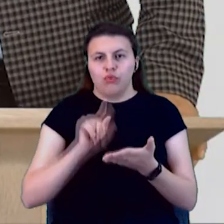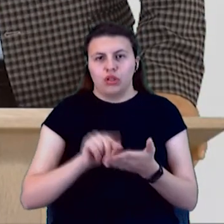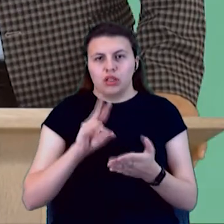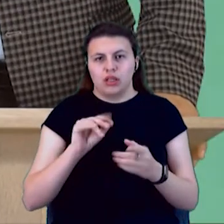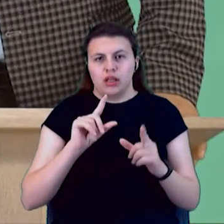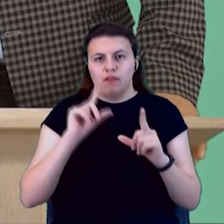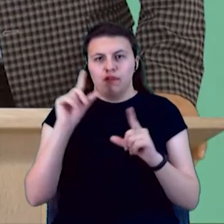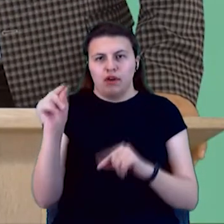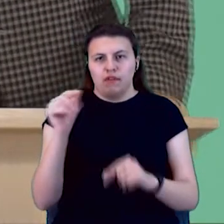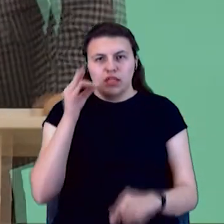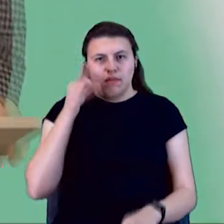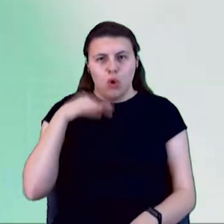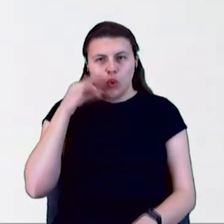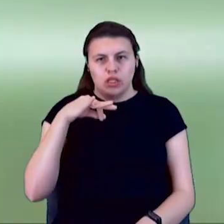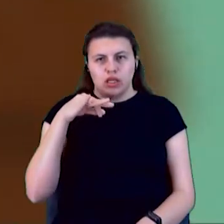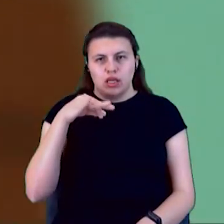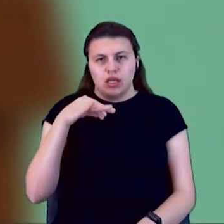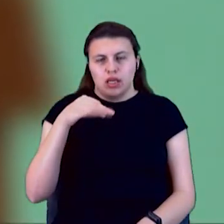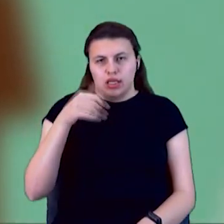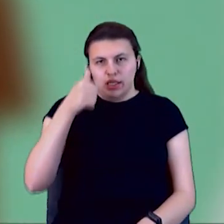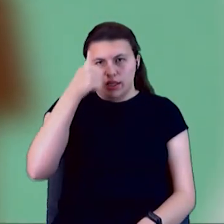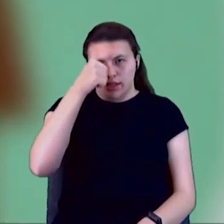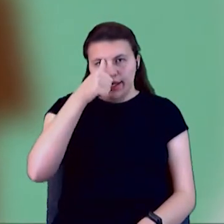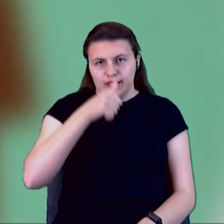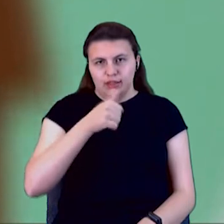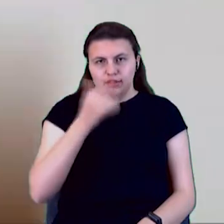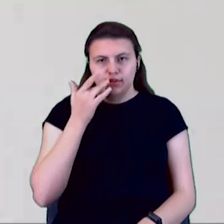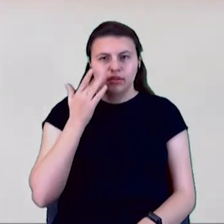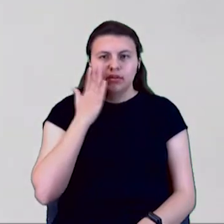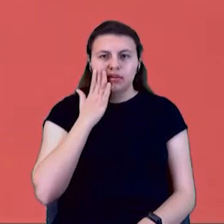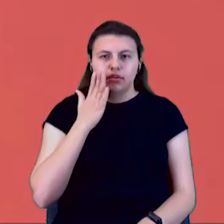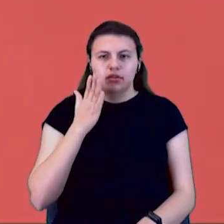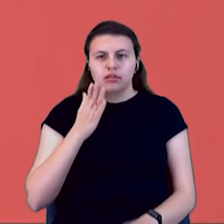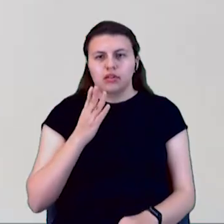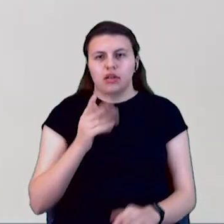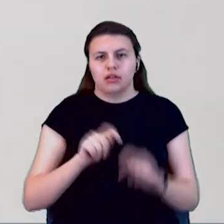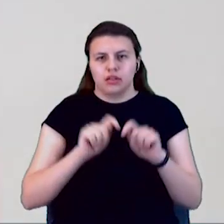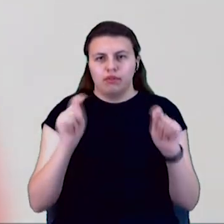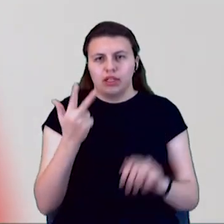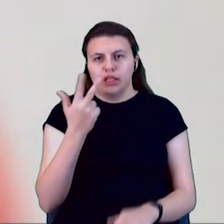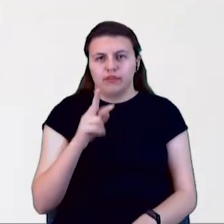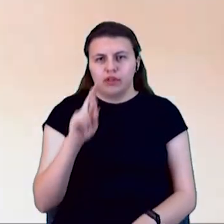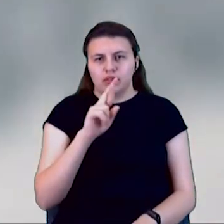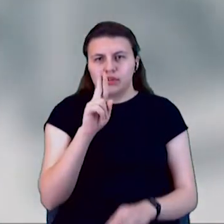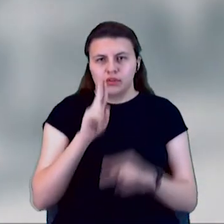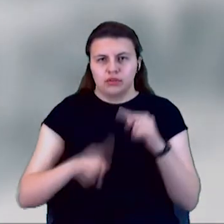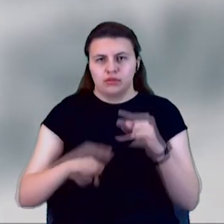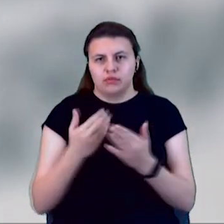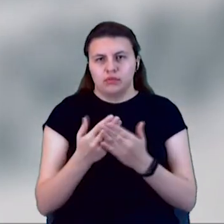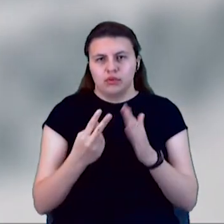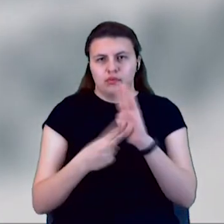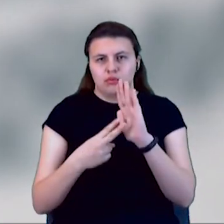і грецького ореха у нас заканчивається, від відкривається 3 января і заканчивається примерно 7-го.